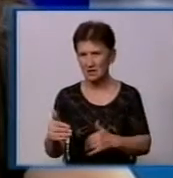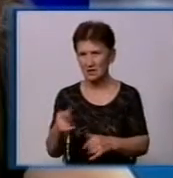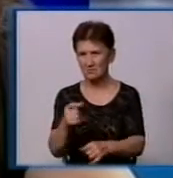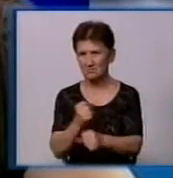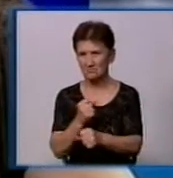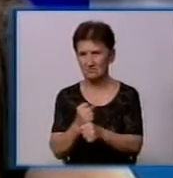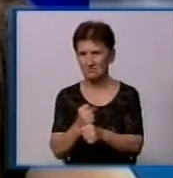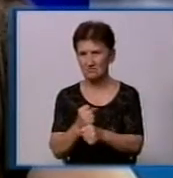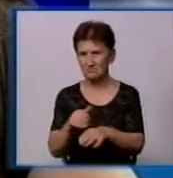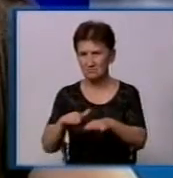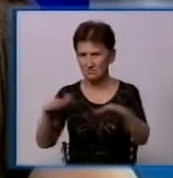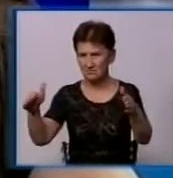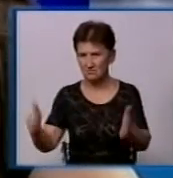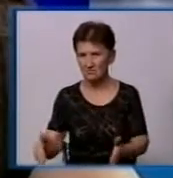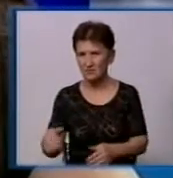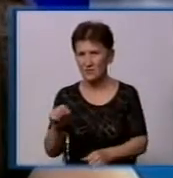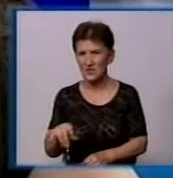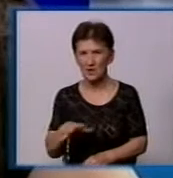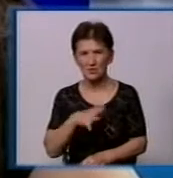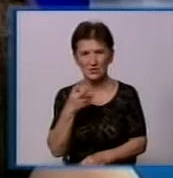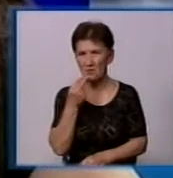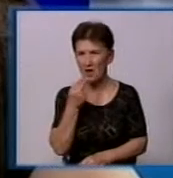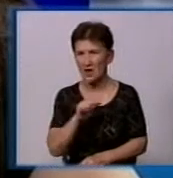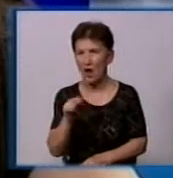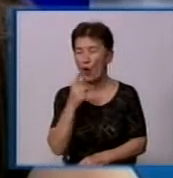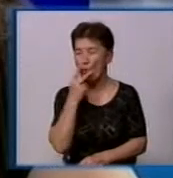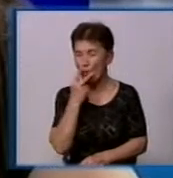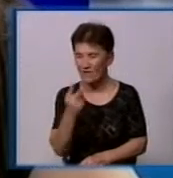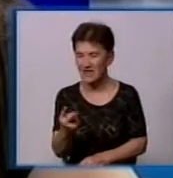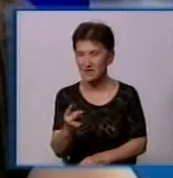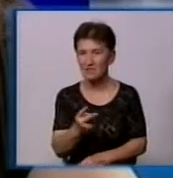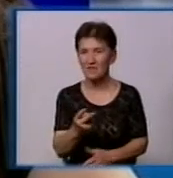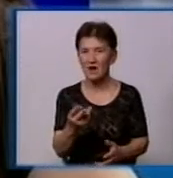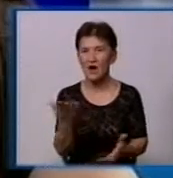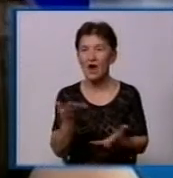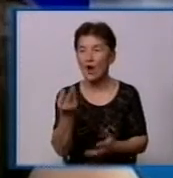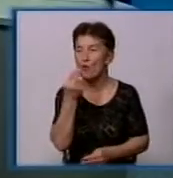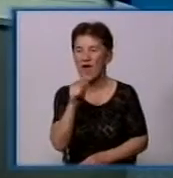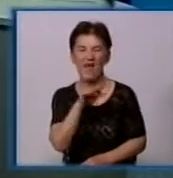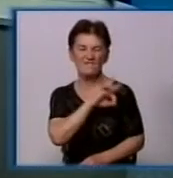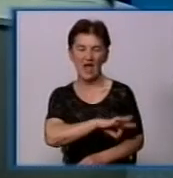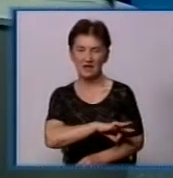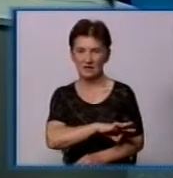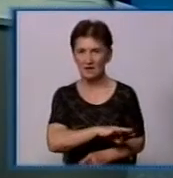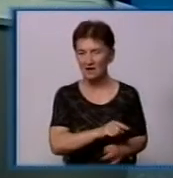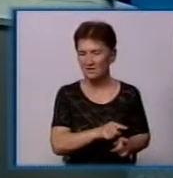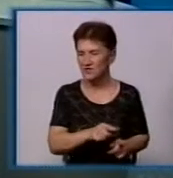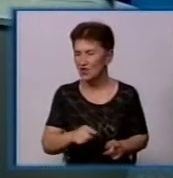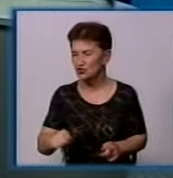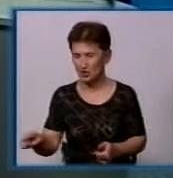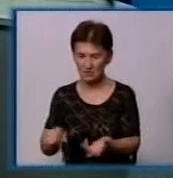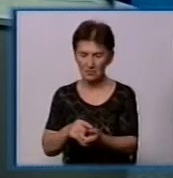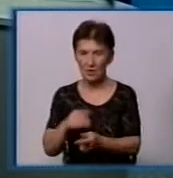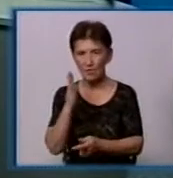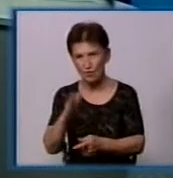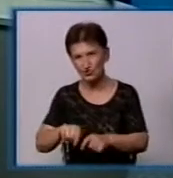і, звісно, наскільки вони ефективними, ми теж увидим в течіні нескольких місяців, можуть їх ломати чи